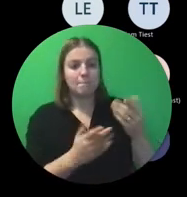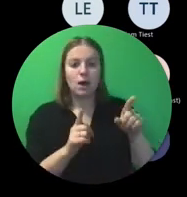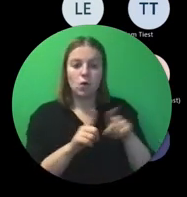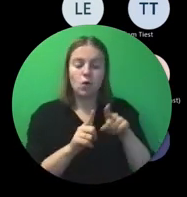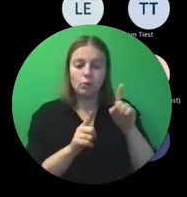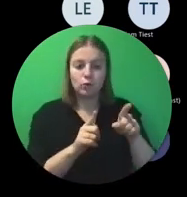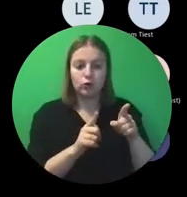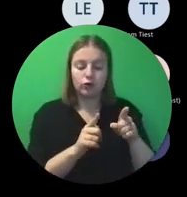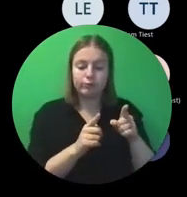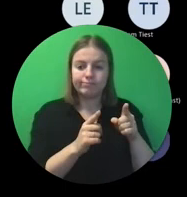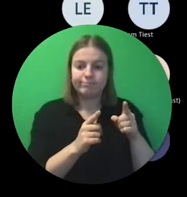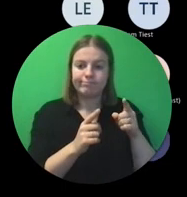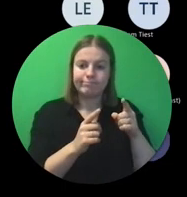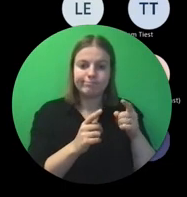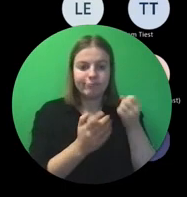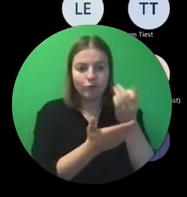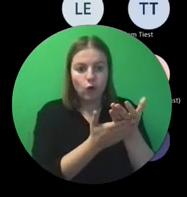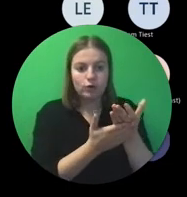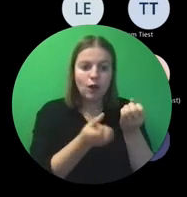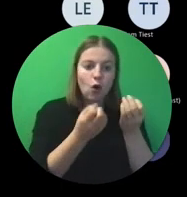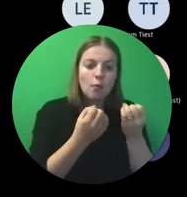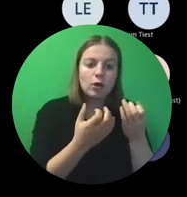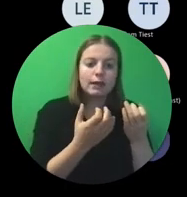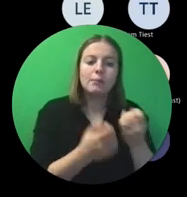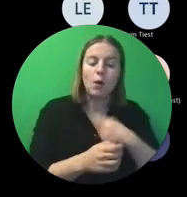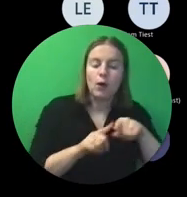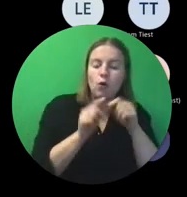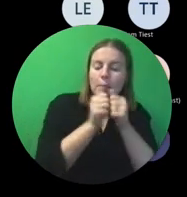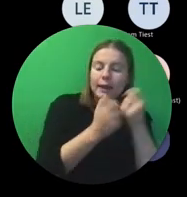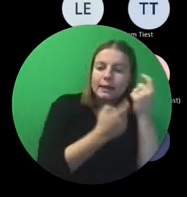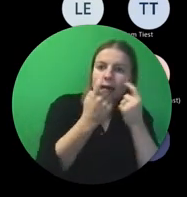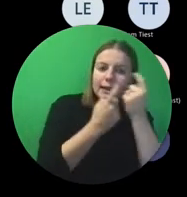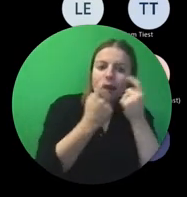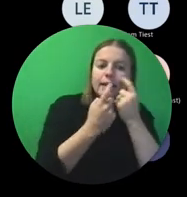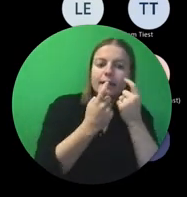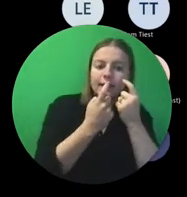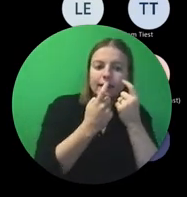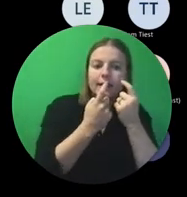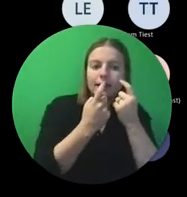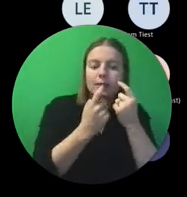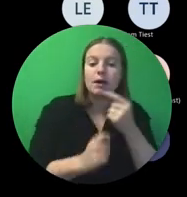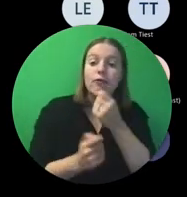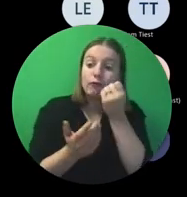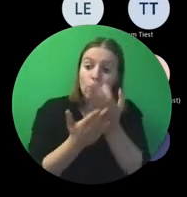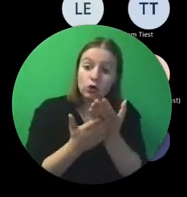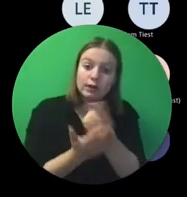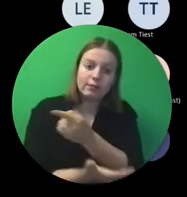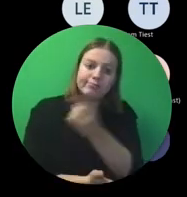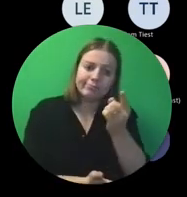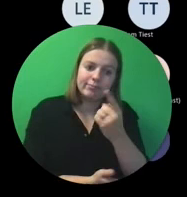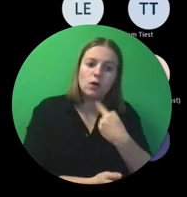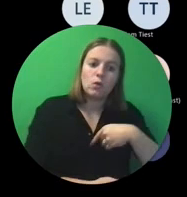meedenken, maar het voorstel komt van jullie, het al dan niet akkoord komt van ons.